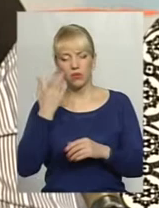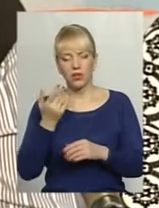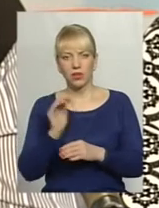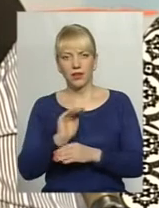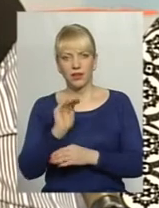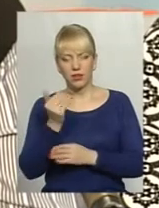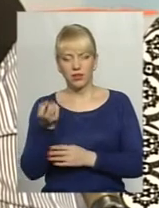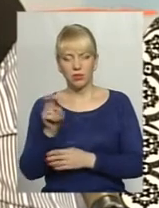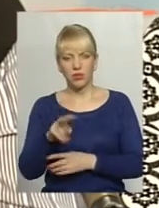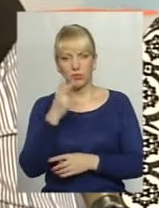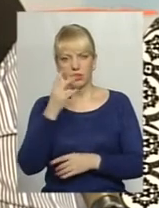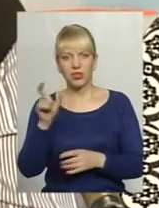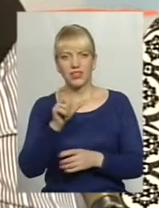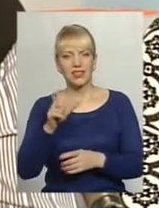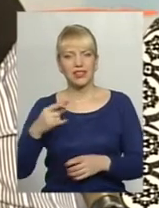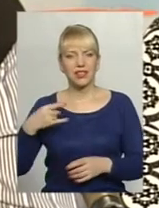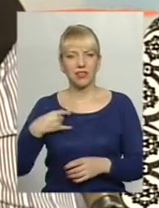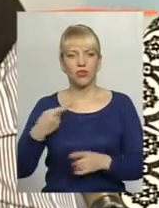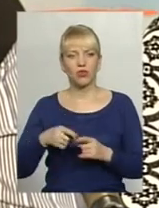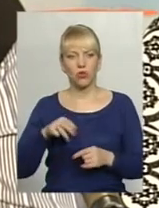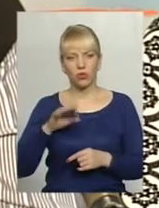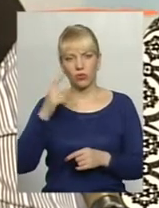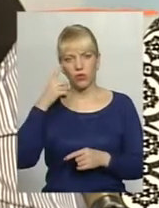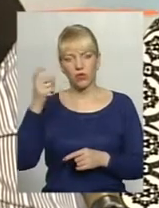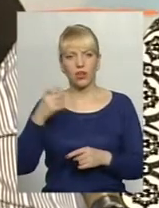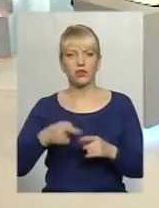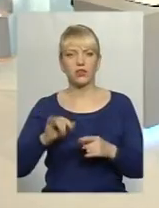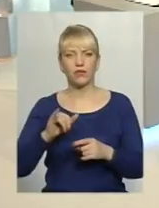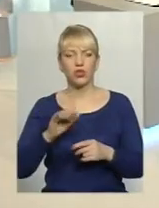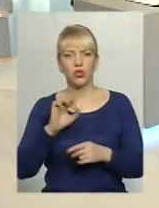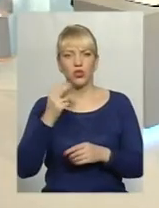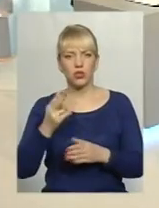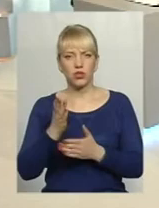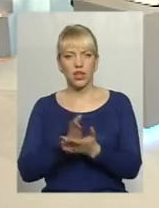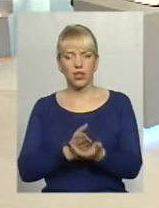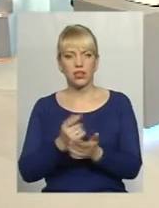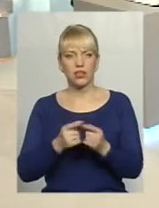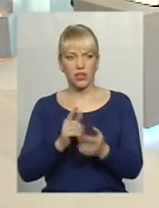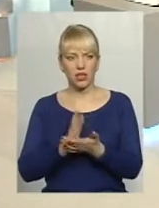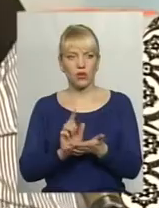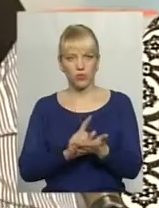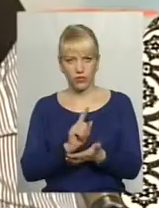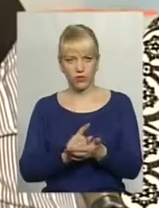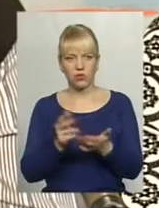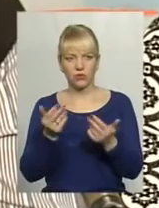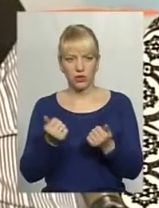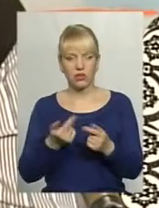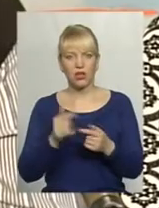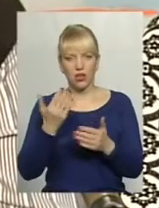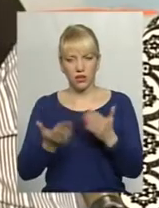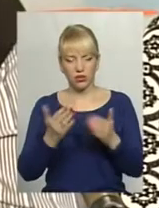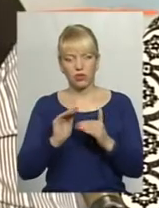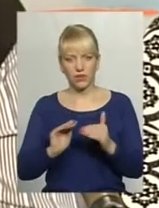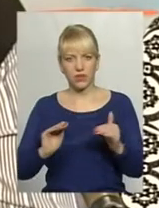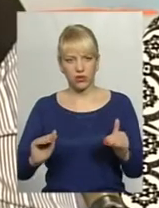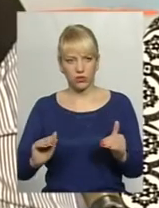і має синець, то відповідно повідомляються оці органи, які я назвала. Тобто це є обов'язково? Так. Тобто в садочку,